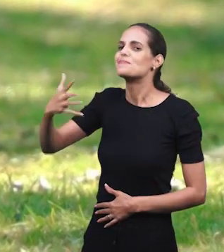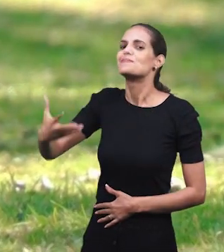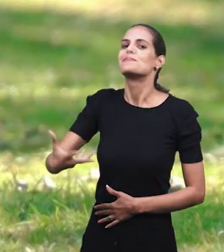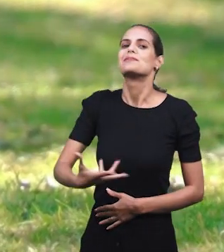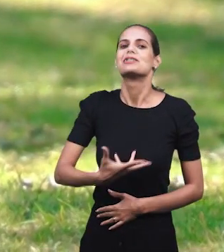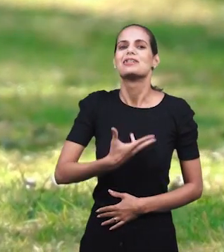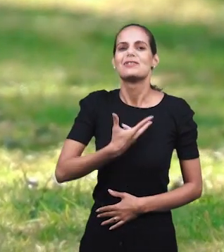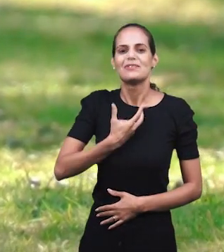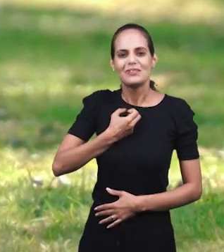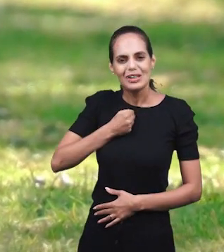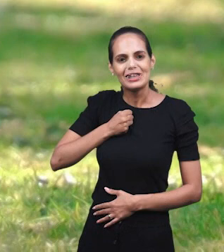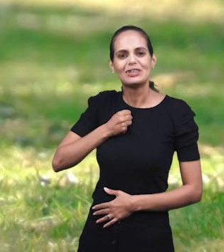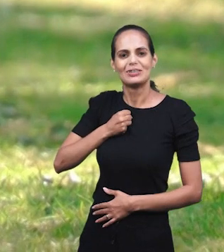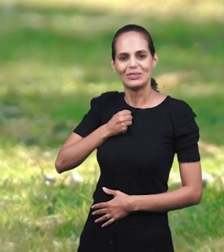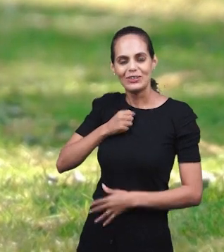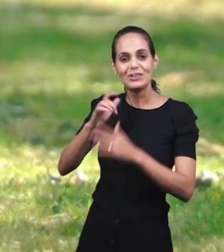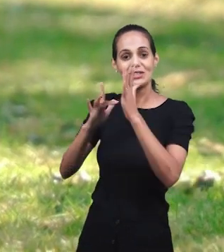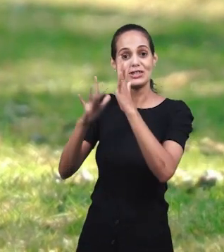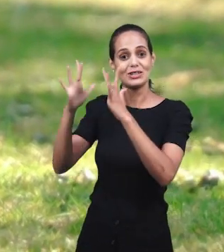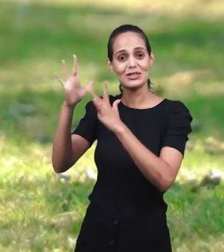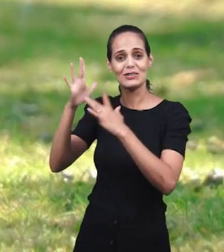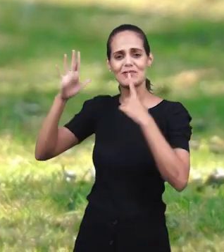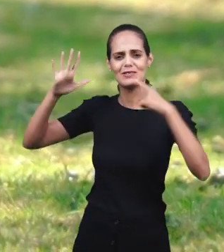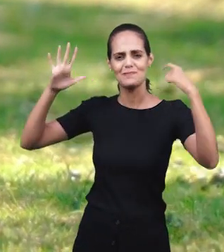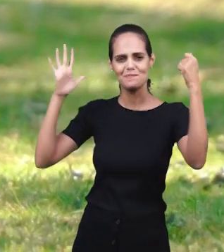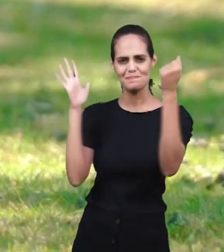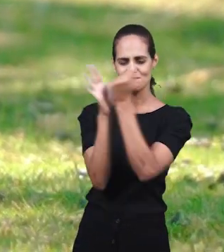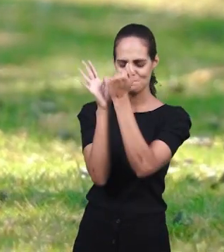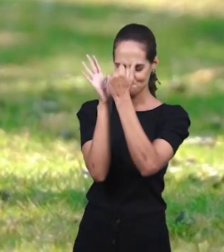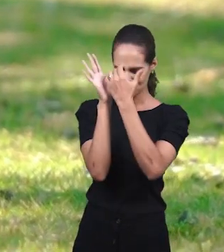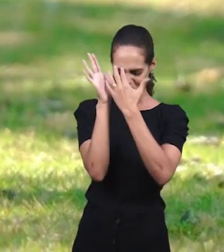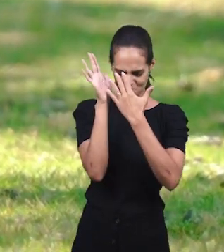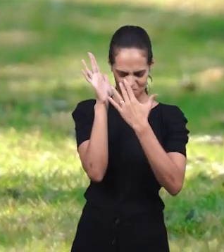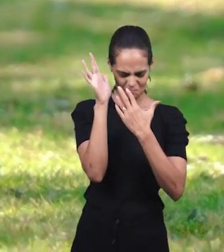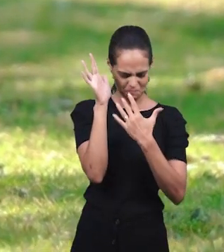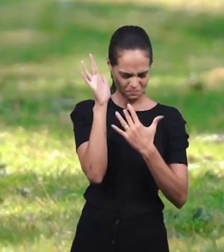и ты омыл меня в своей алой крови.